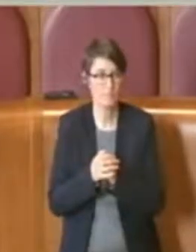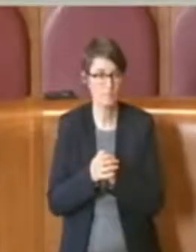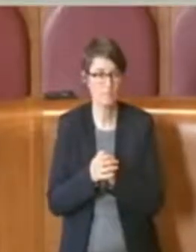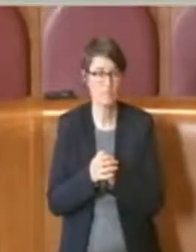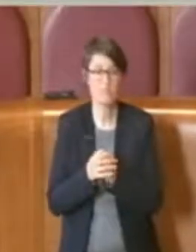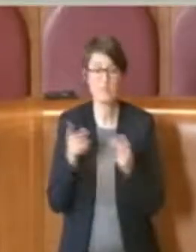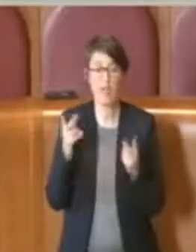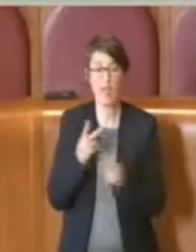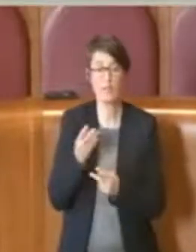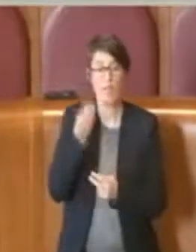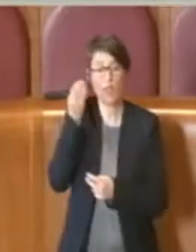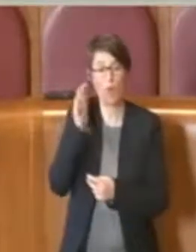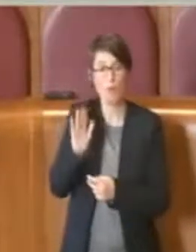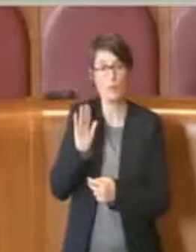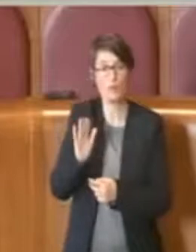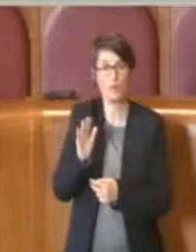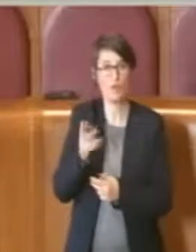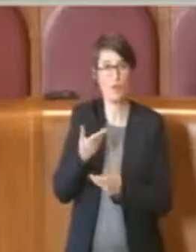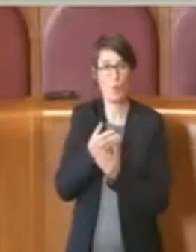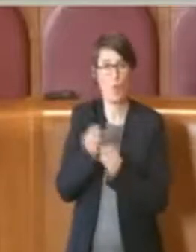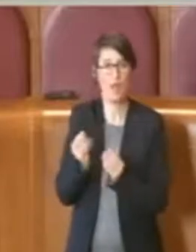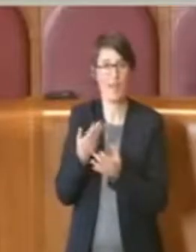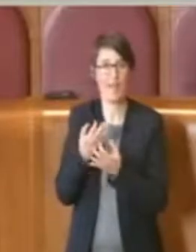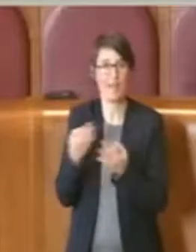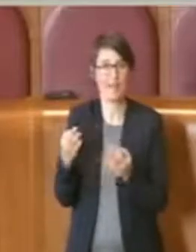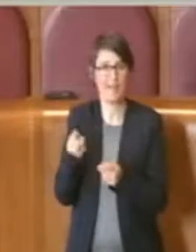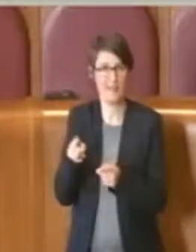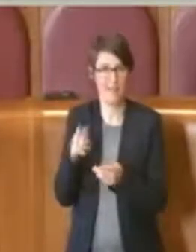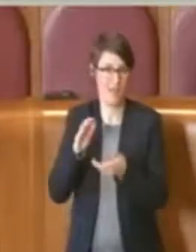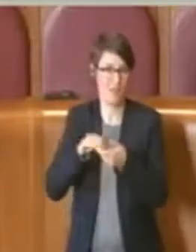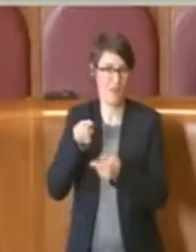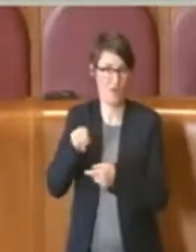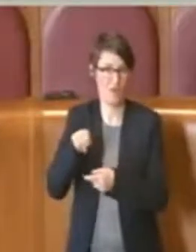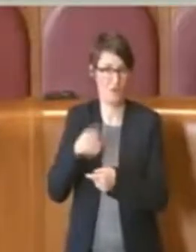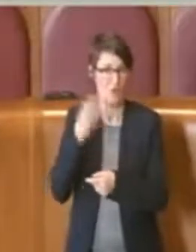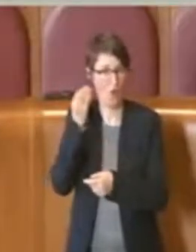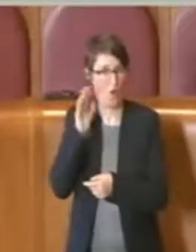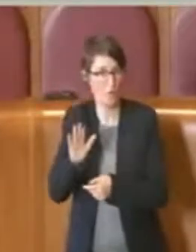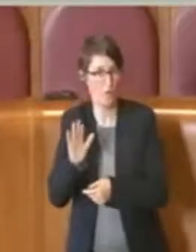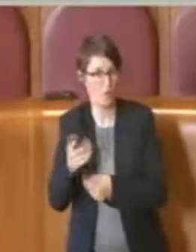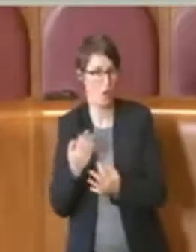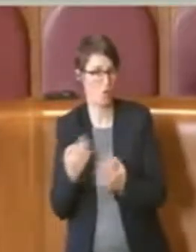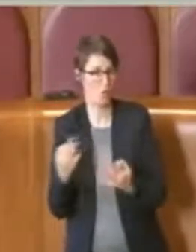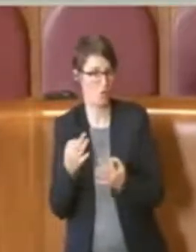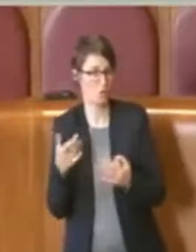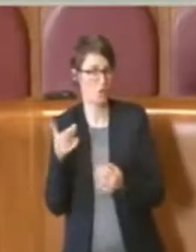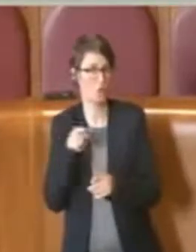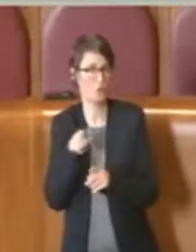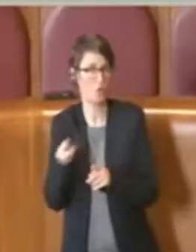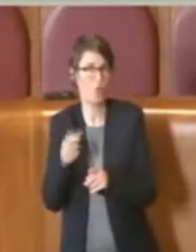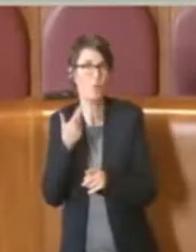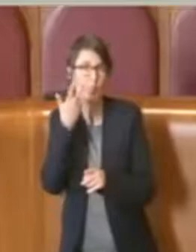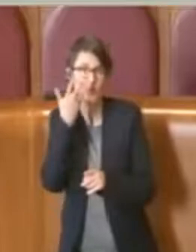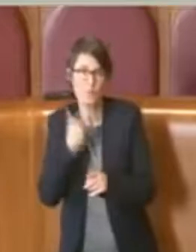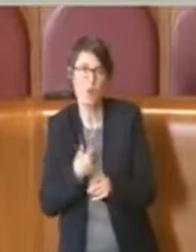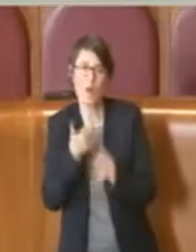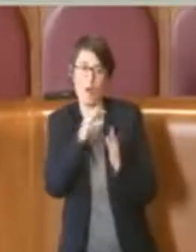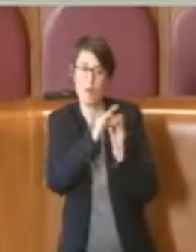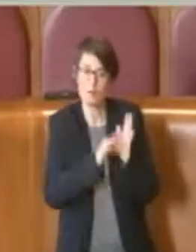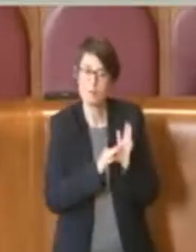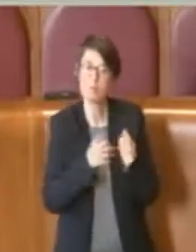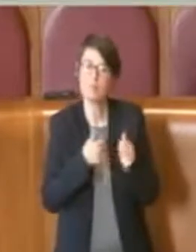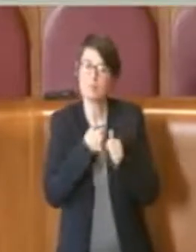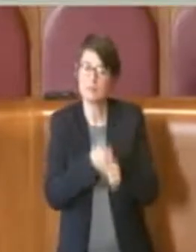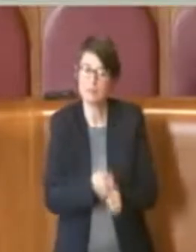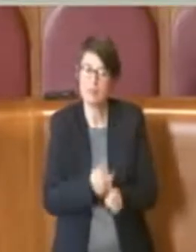carta in regola su questo sia una posizione molto importante che chiede il rispetto del regolamento degli accessi agli atti all